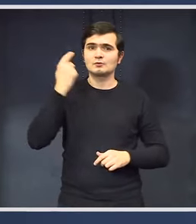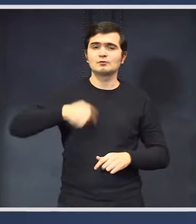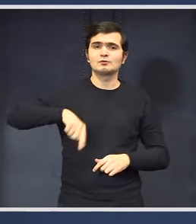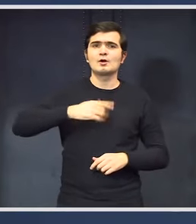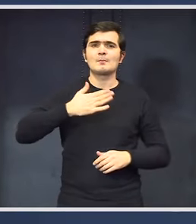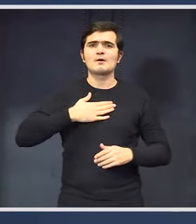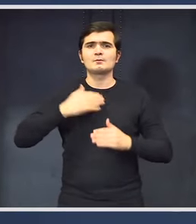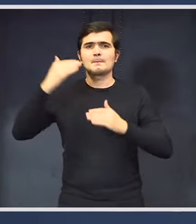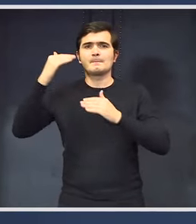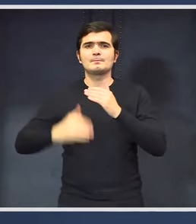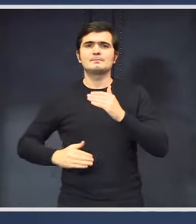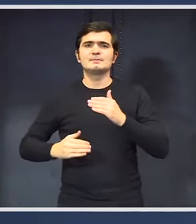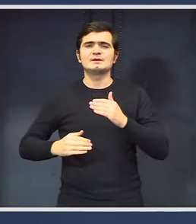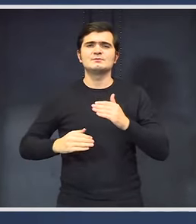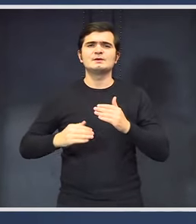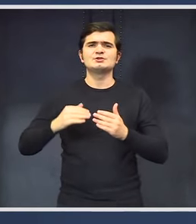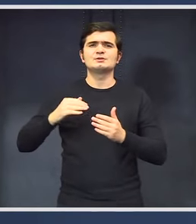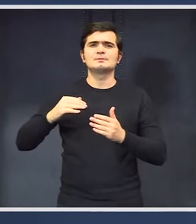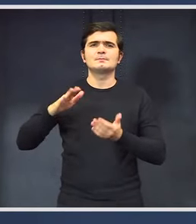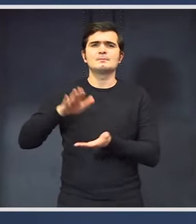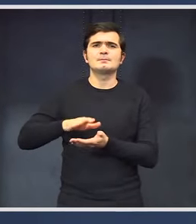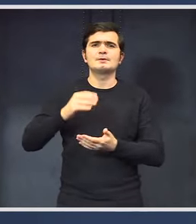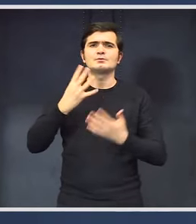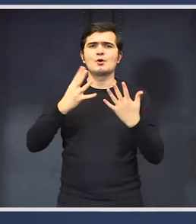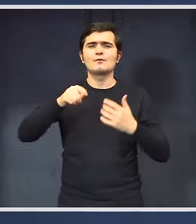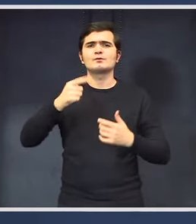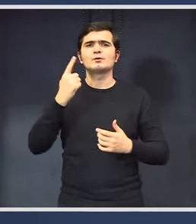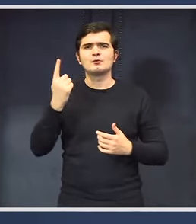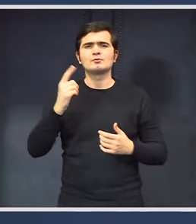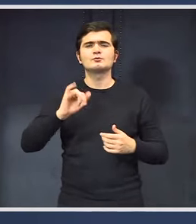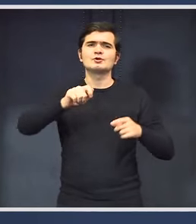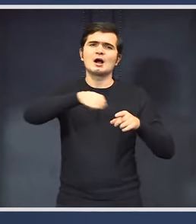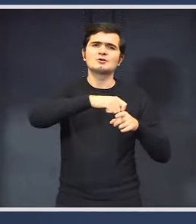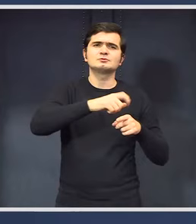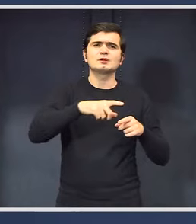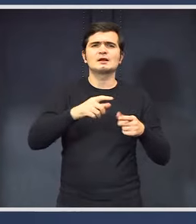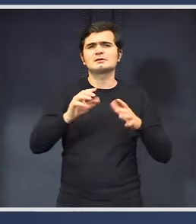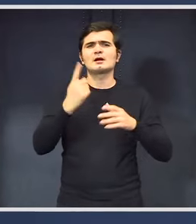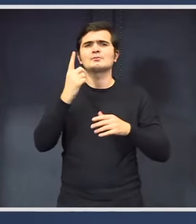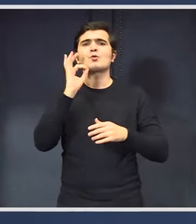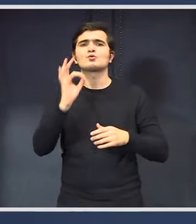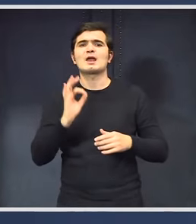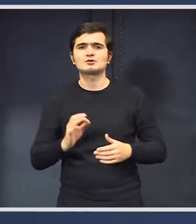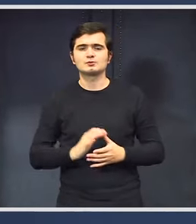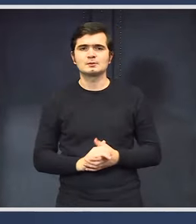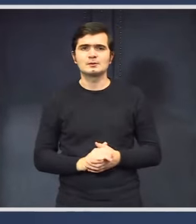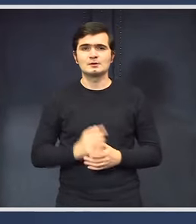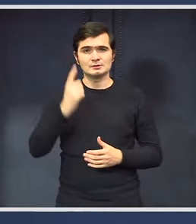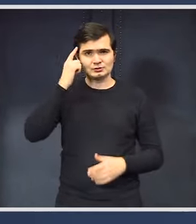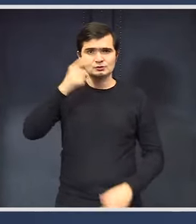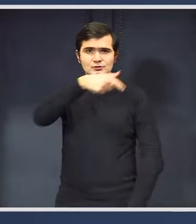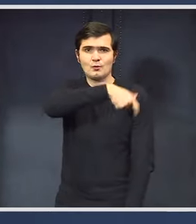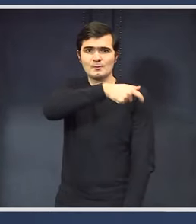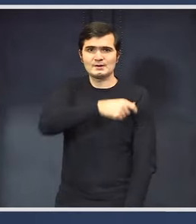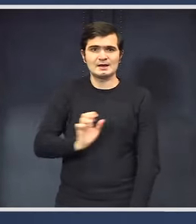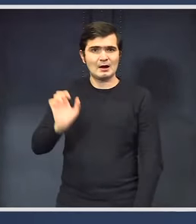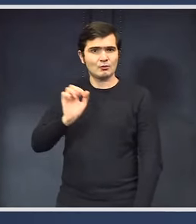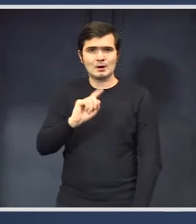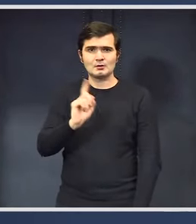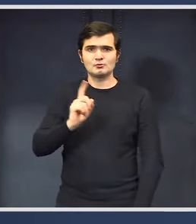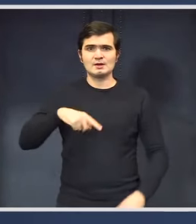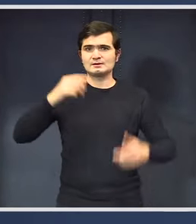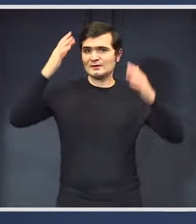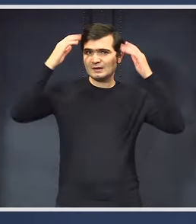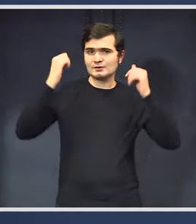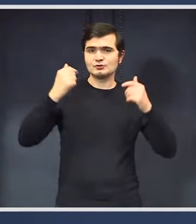ESA de 9,1%. Ajustarea este de mai mic, mai puțin de 1%. Să știți că cei de la comisie nu sunt foarte fericiți cu această